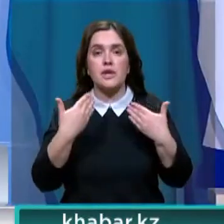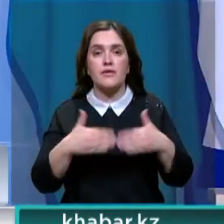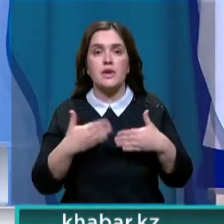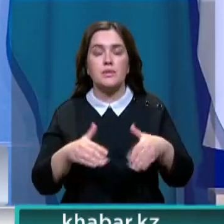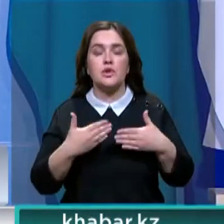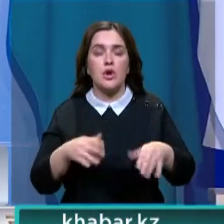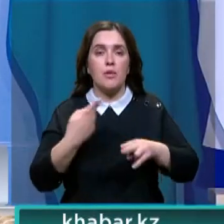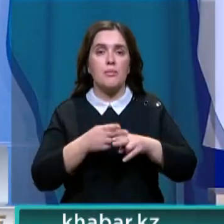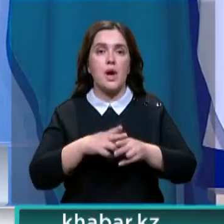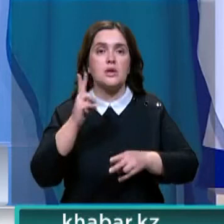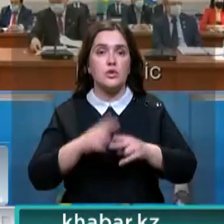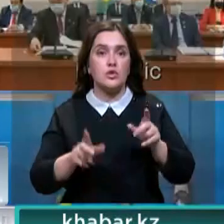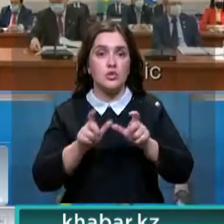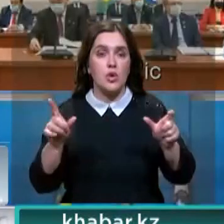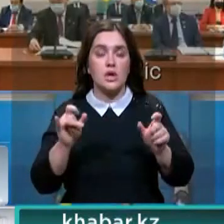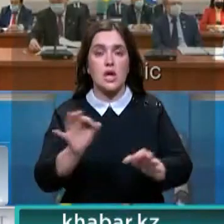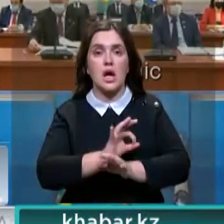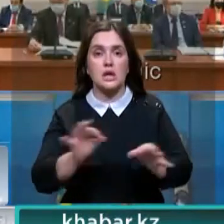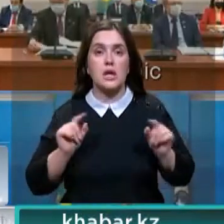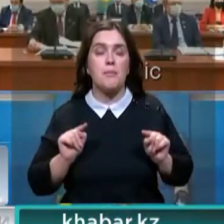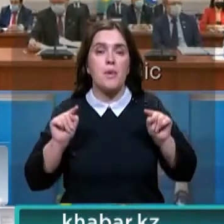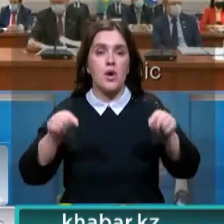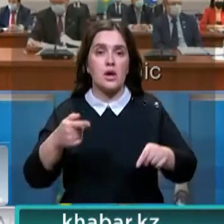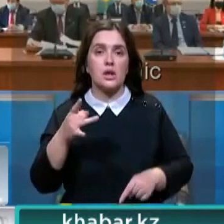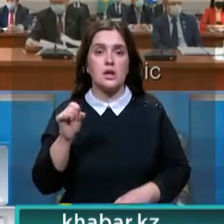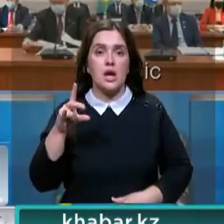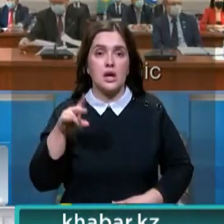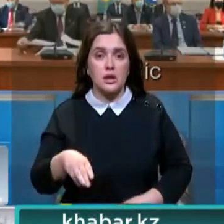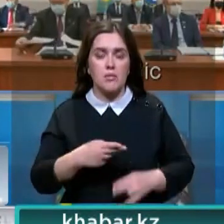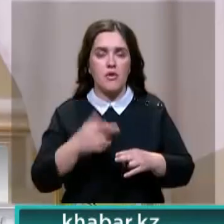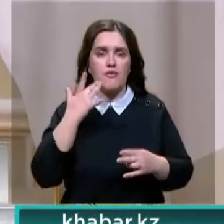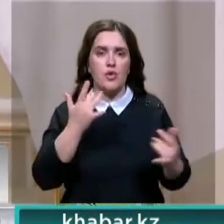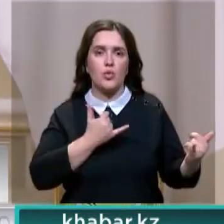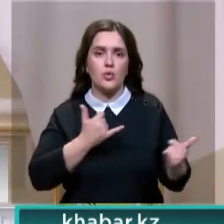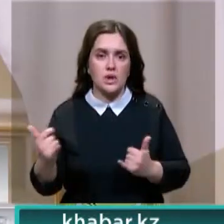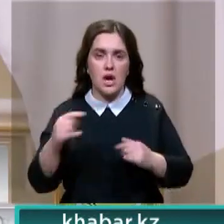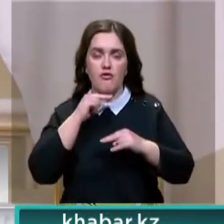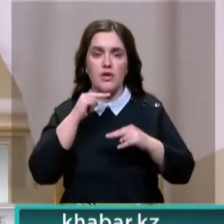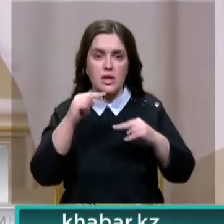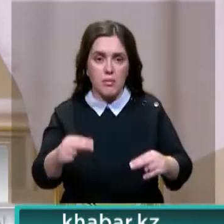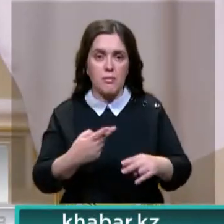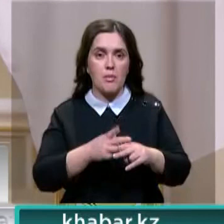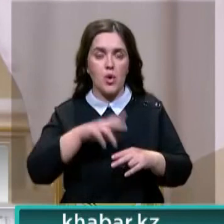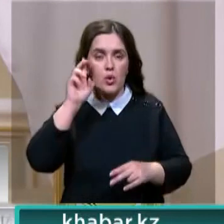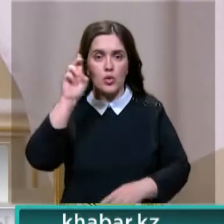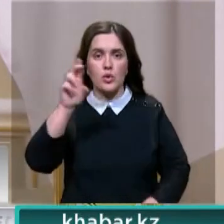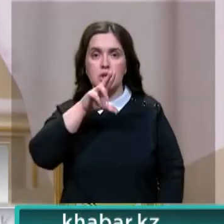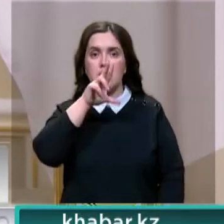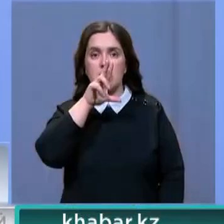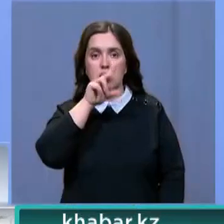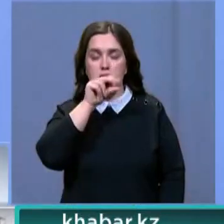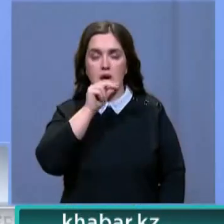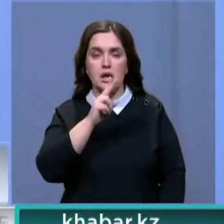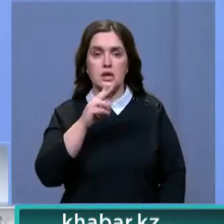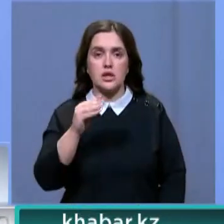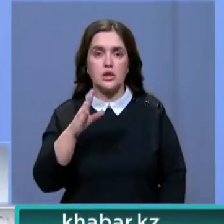классов закончили школу на отлично и поступили на грант. Ассамблея всегда уделяла внимание продвижению госязыка, подчеркнул Касамжумар